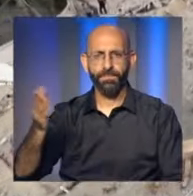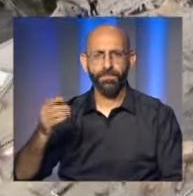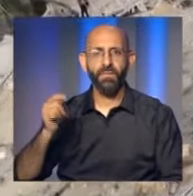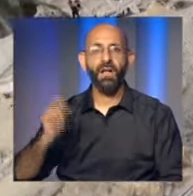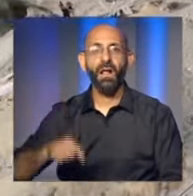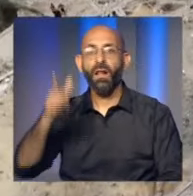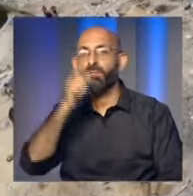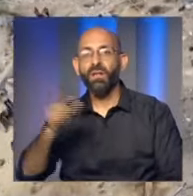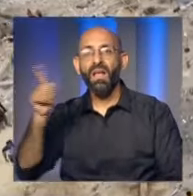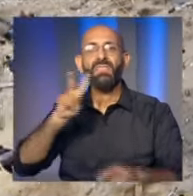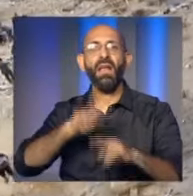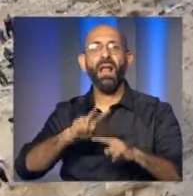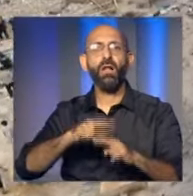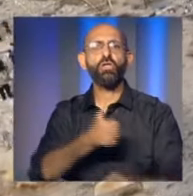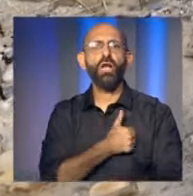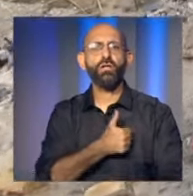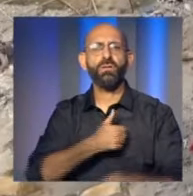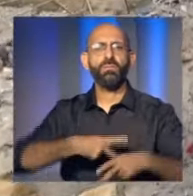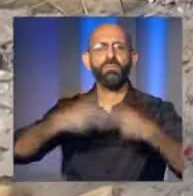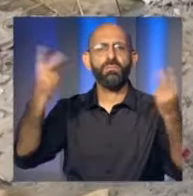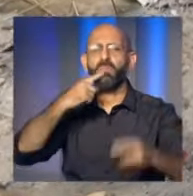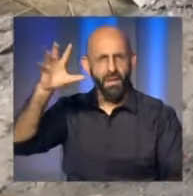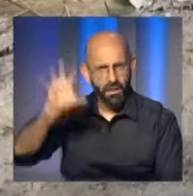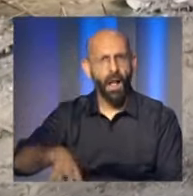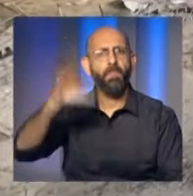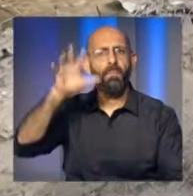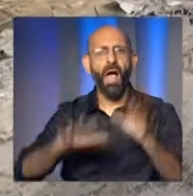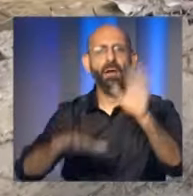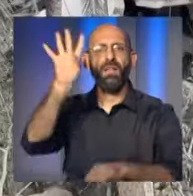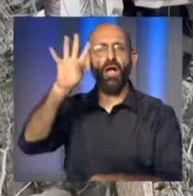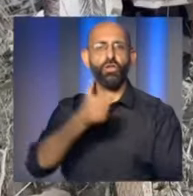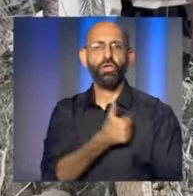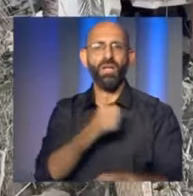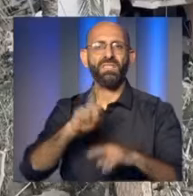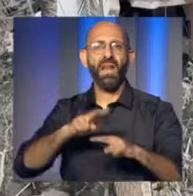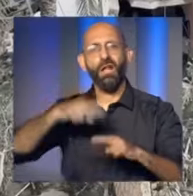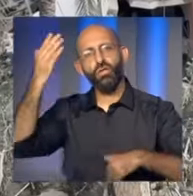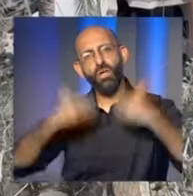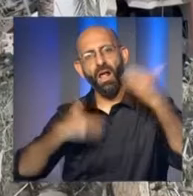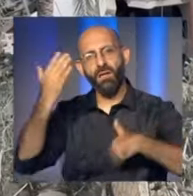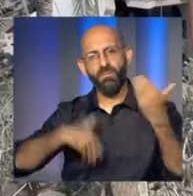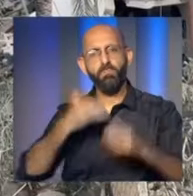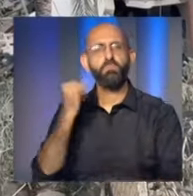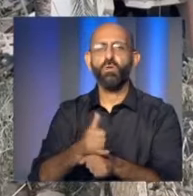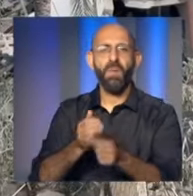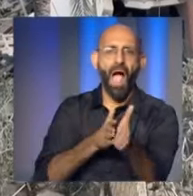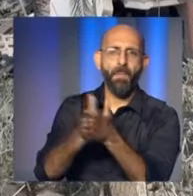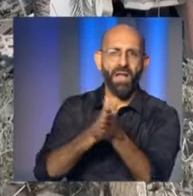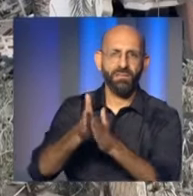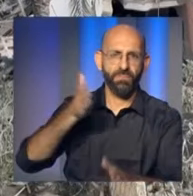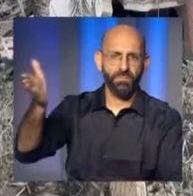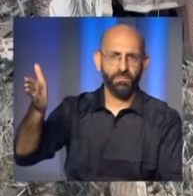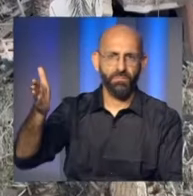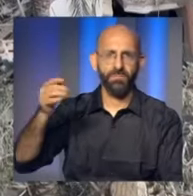قتيل وجريح جيش العدو الإسرائيلي أقر بإصابة أربعة عشر عسكرياً بمعارك قطاع غزة في